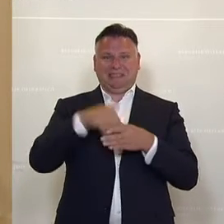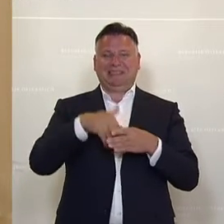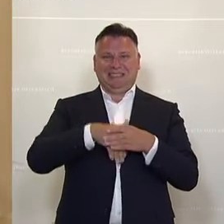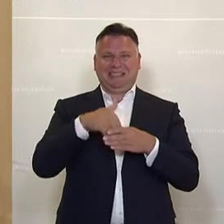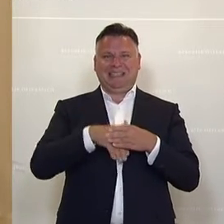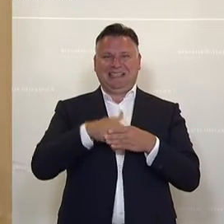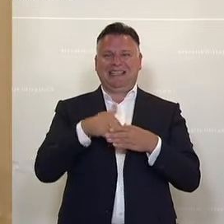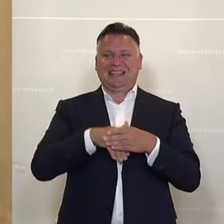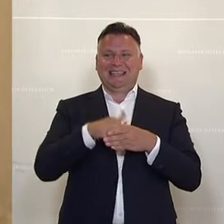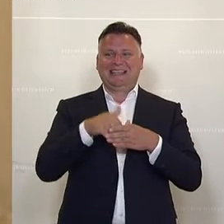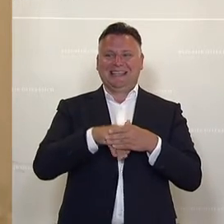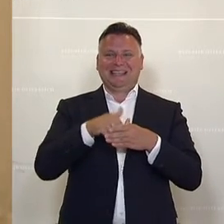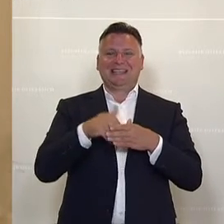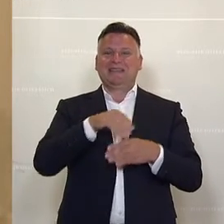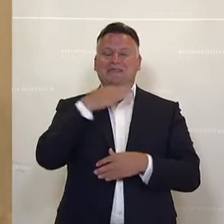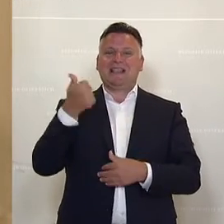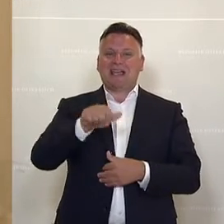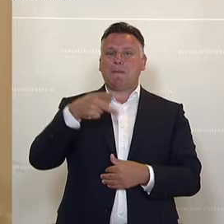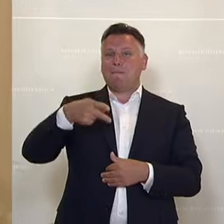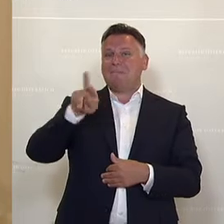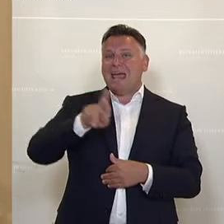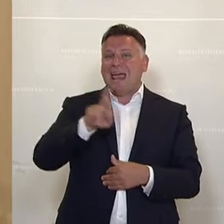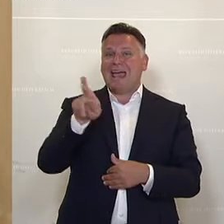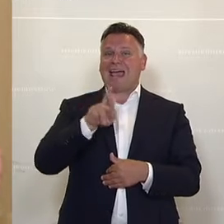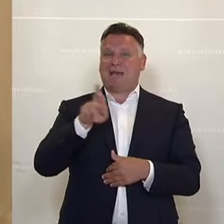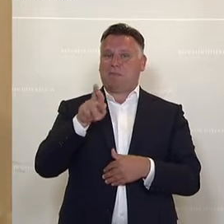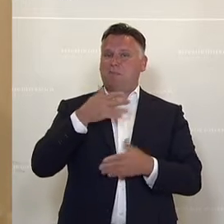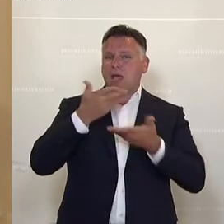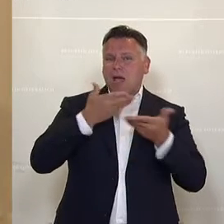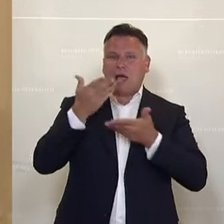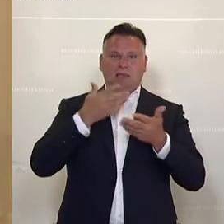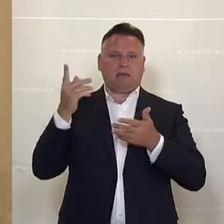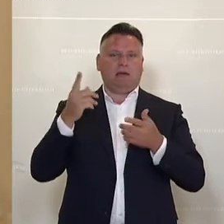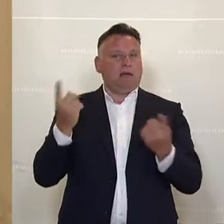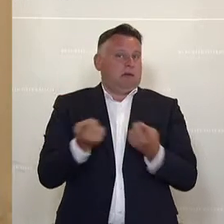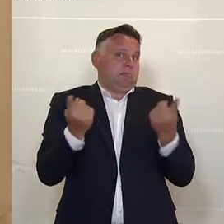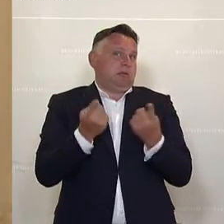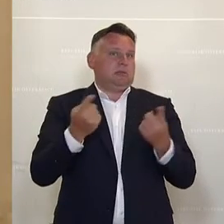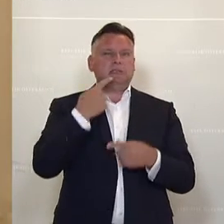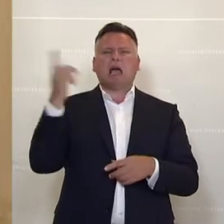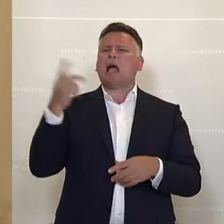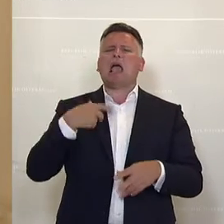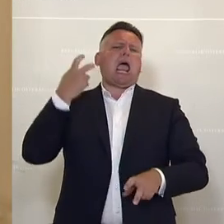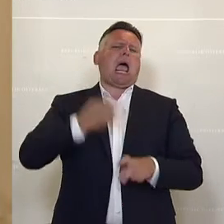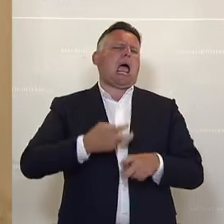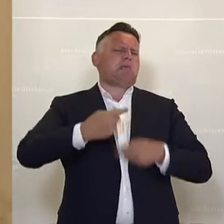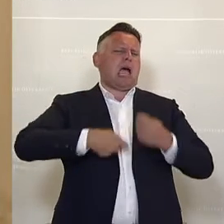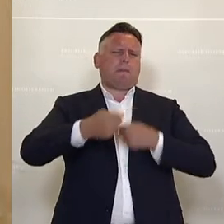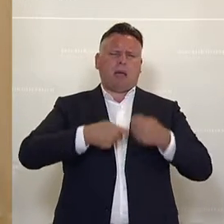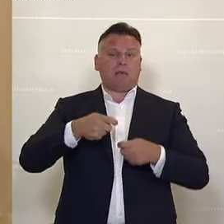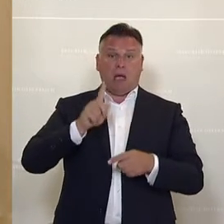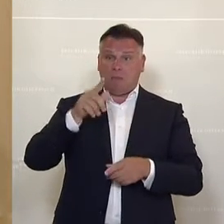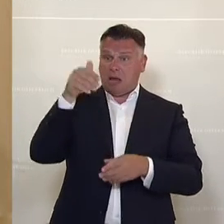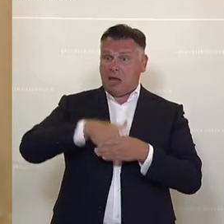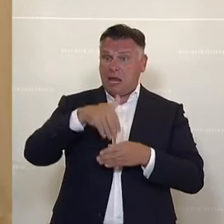Herrscher von PA-Beratern und unsummenen Steuergeldern gaukeln Sie uns die harte Hand vor. In Wahrheit handelt es sich